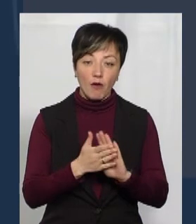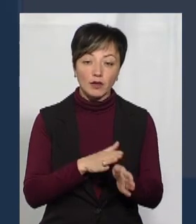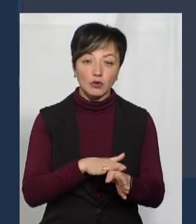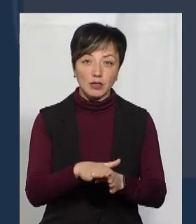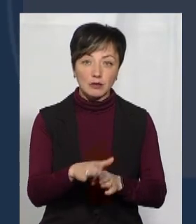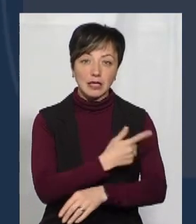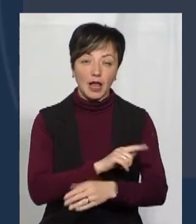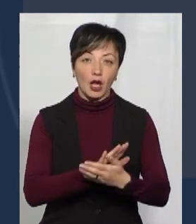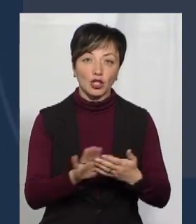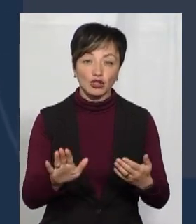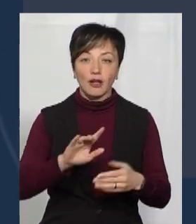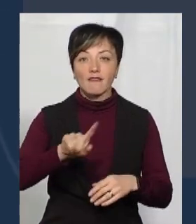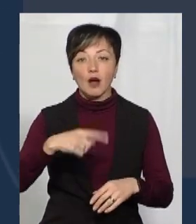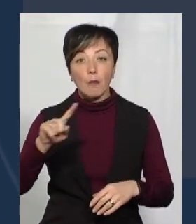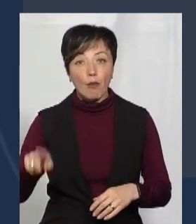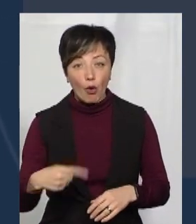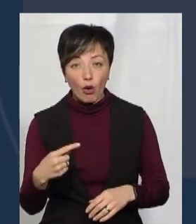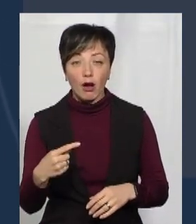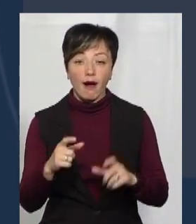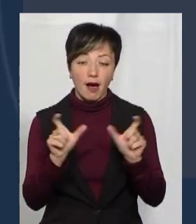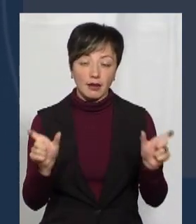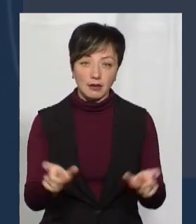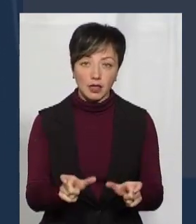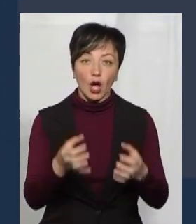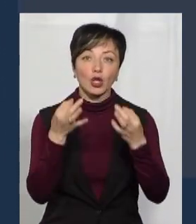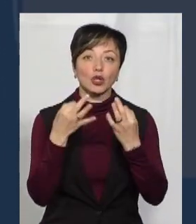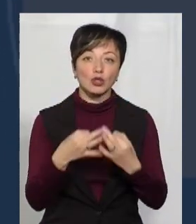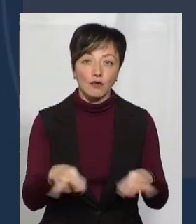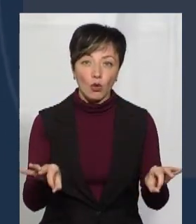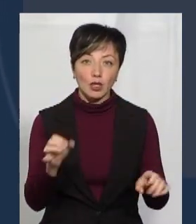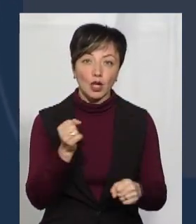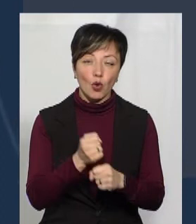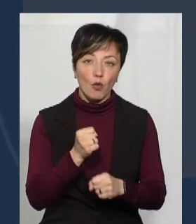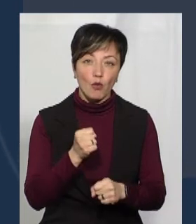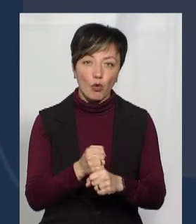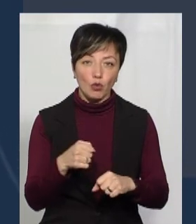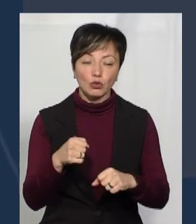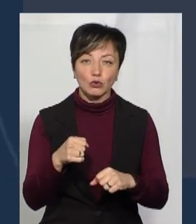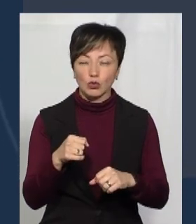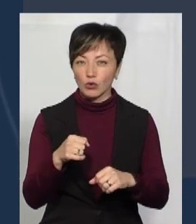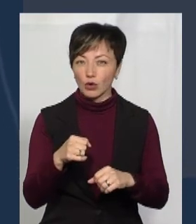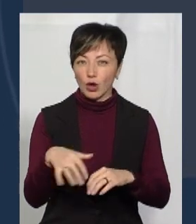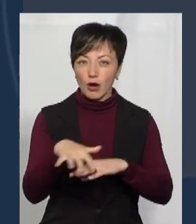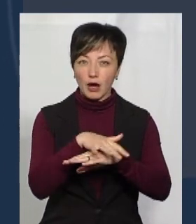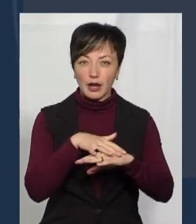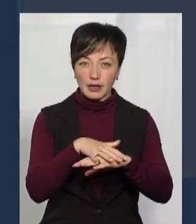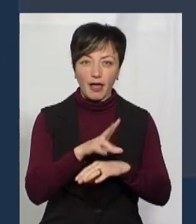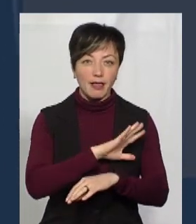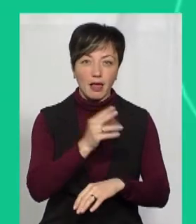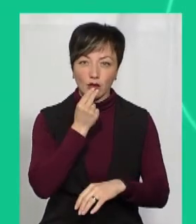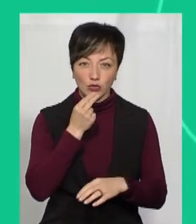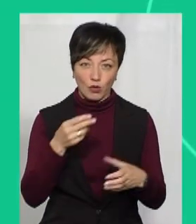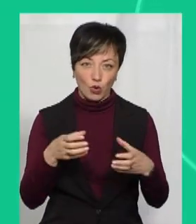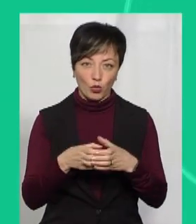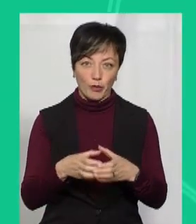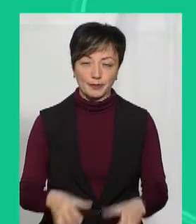санітарно-гігієнічних вимог в карантину дозволили роботу ринків промтоварної групи.